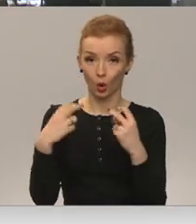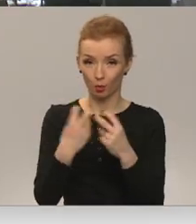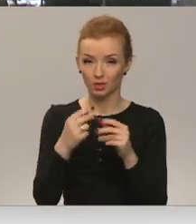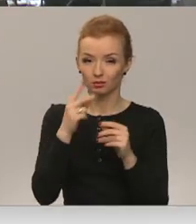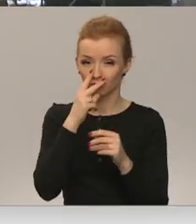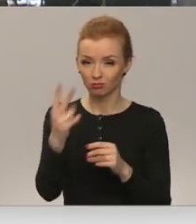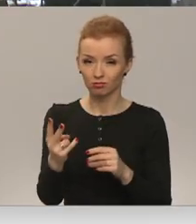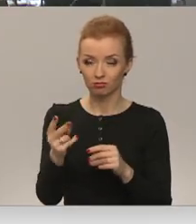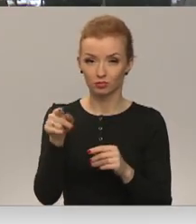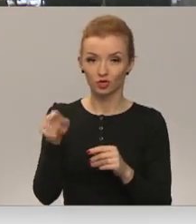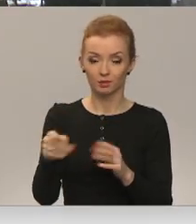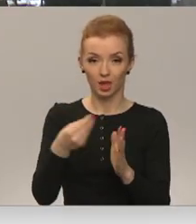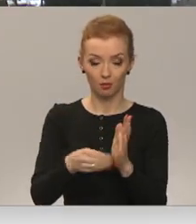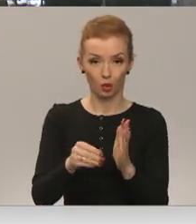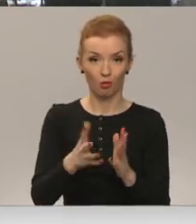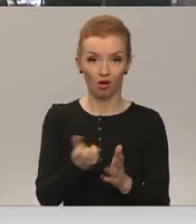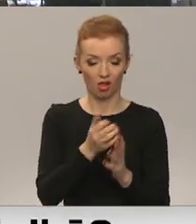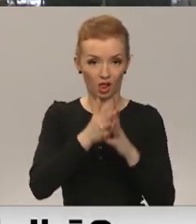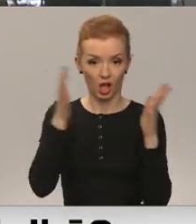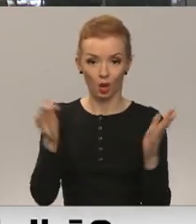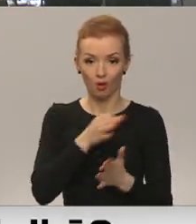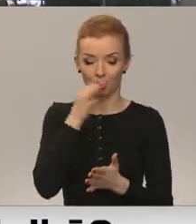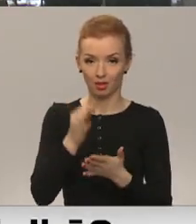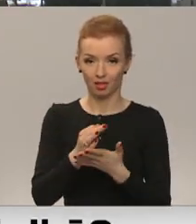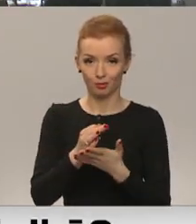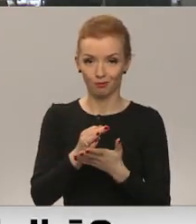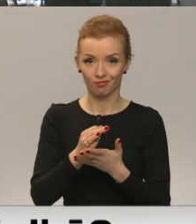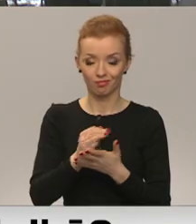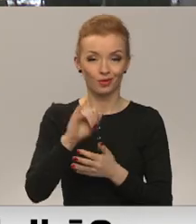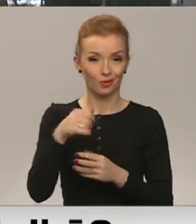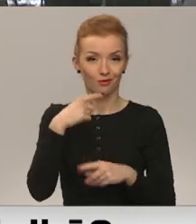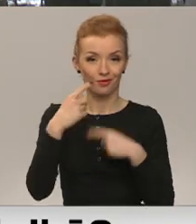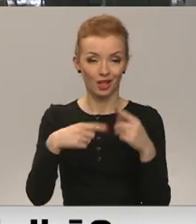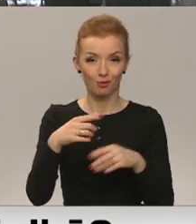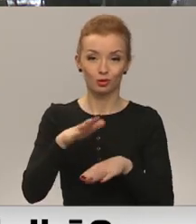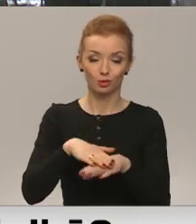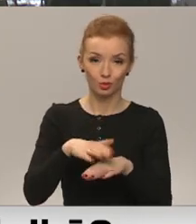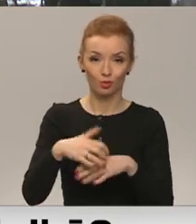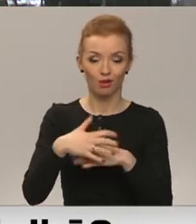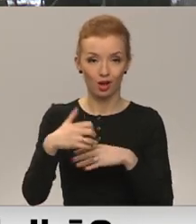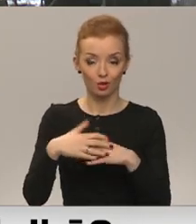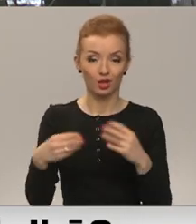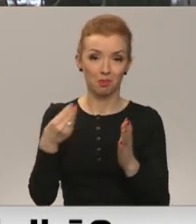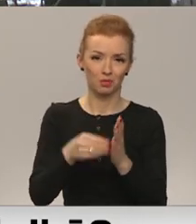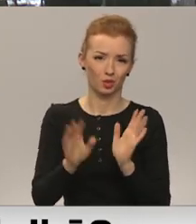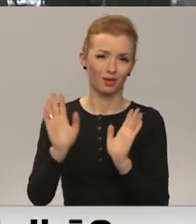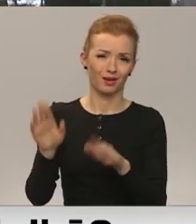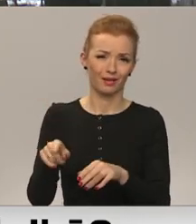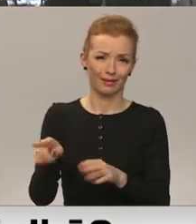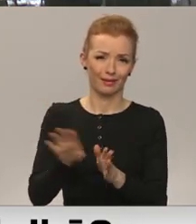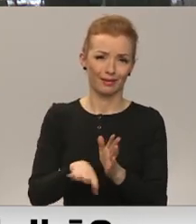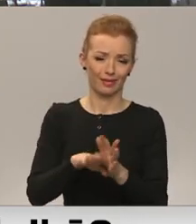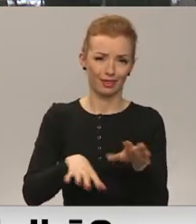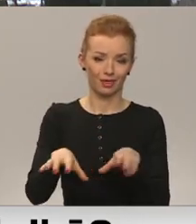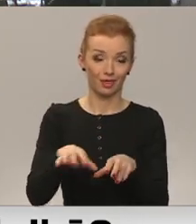pievērsīsies ar tādu lielāku atbildības sajūtu, jo parasti suņu kaķu iepirkumi, nu ko, tad tie taču ir tikai suņu un